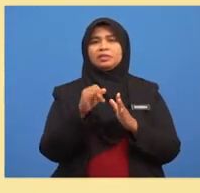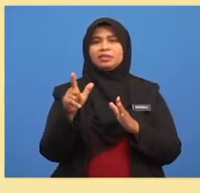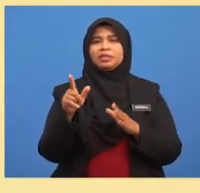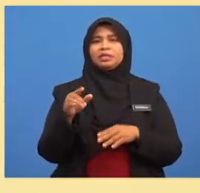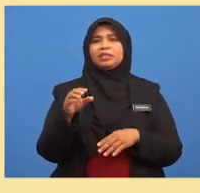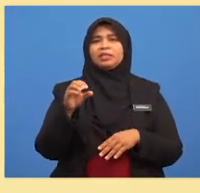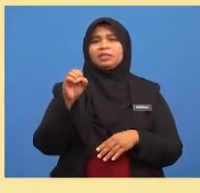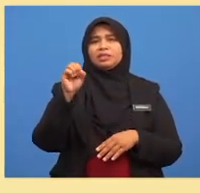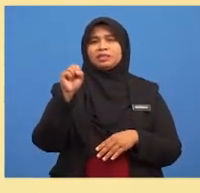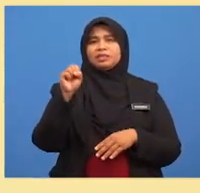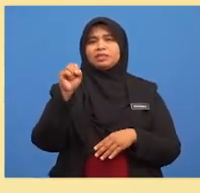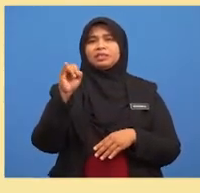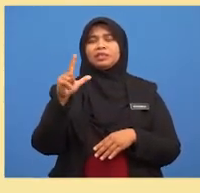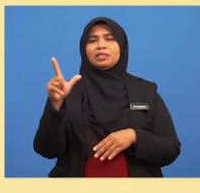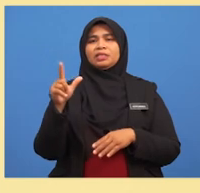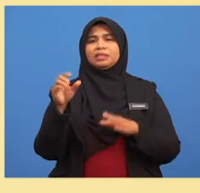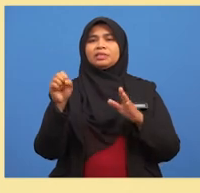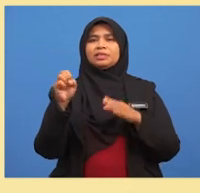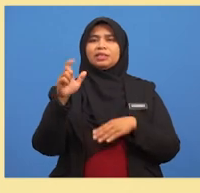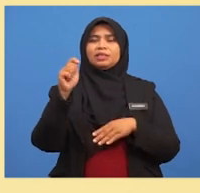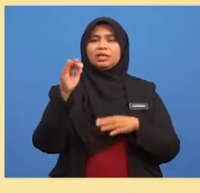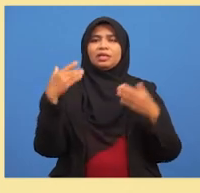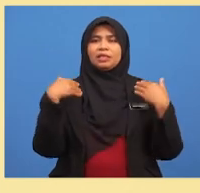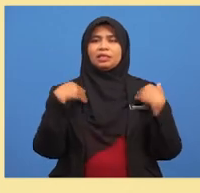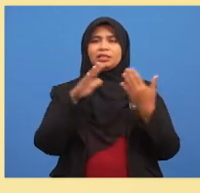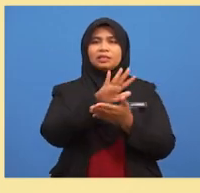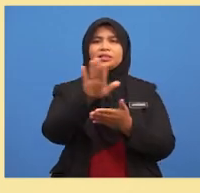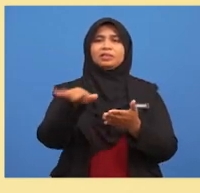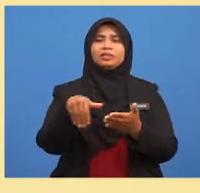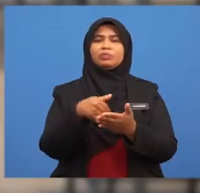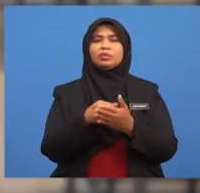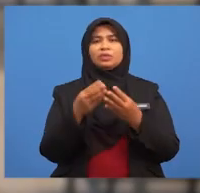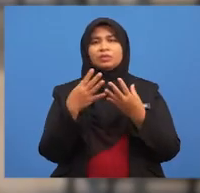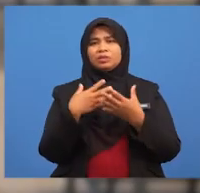Semua kesudahan yang mungkin bagi setiap eksperimen